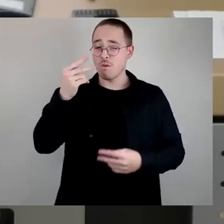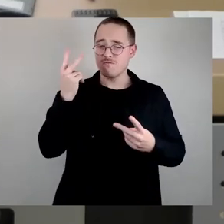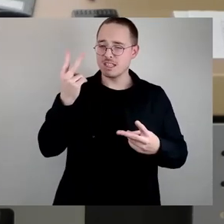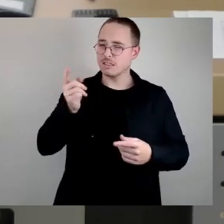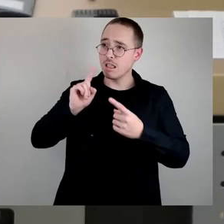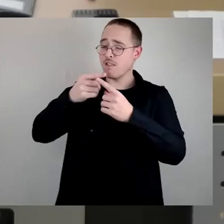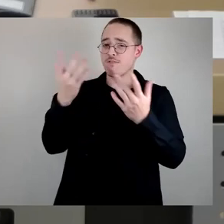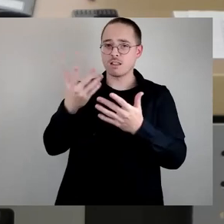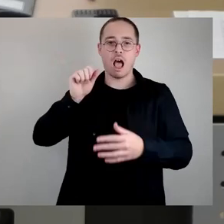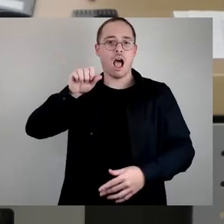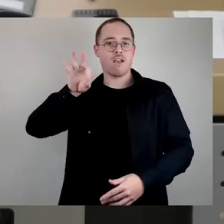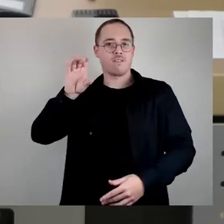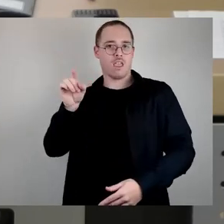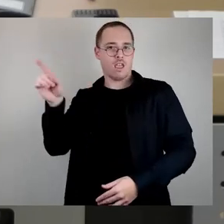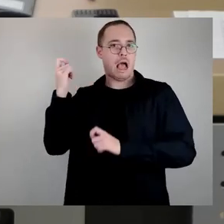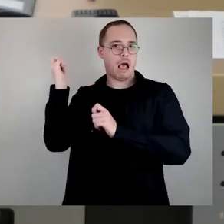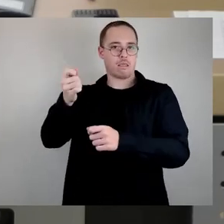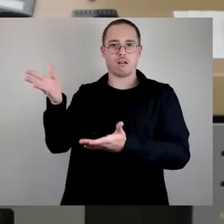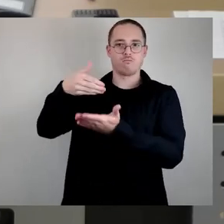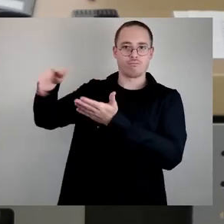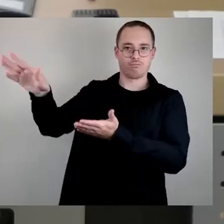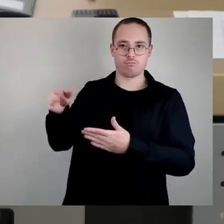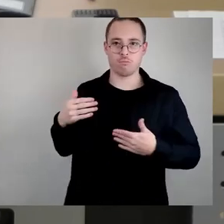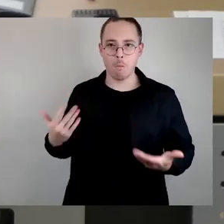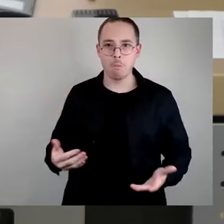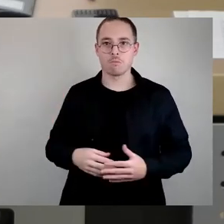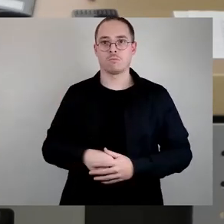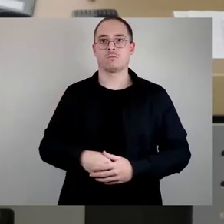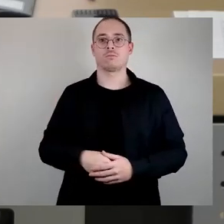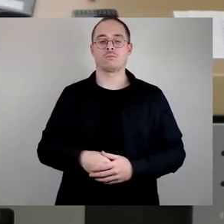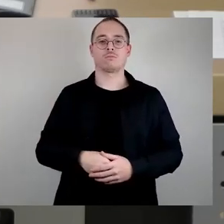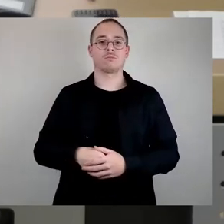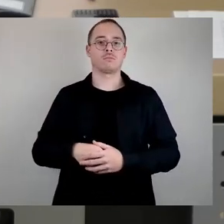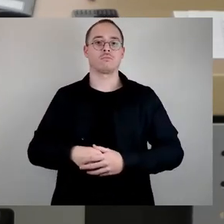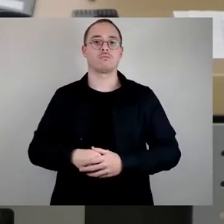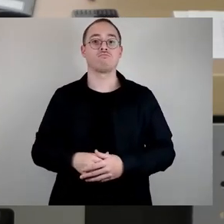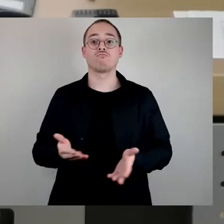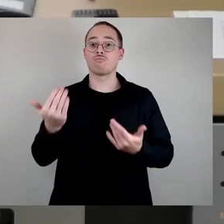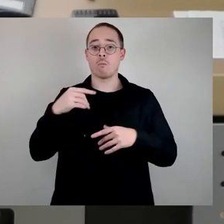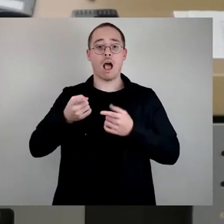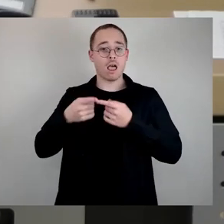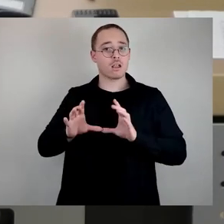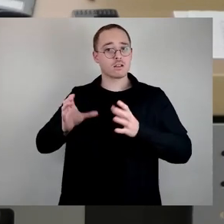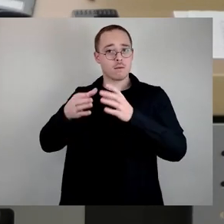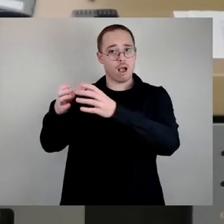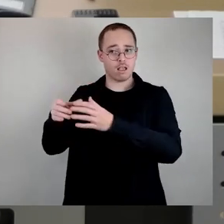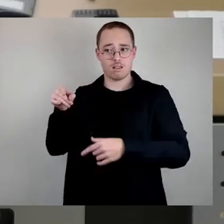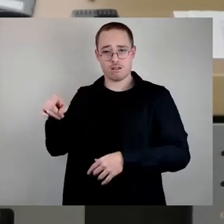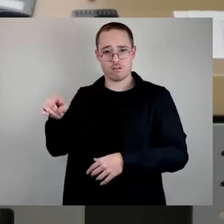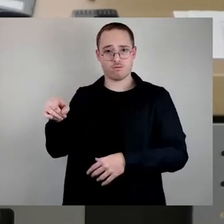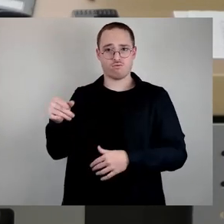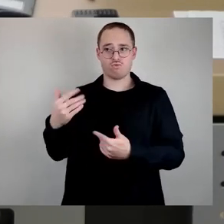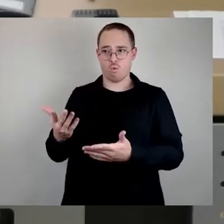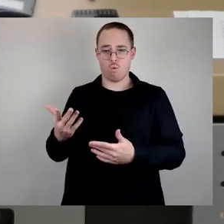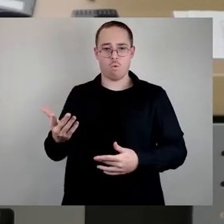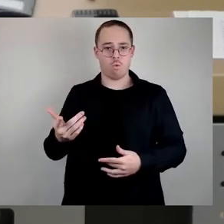aufgrund der umfassenden damaligen Beratung einschließlich Anhörung anderer Gemeinden unsererseits die Lärmpegelbeschränkung